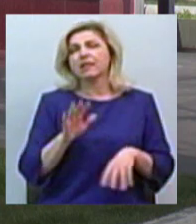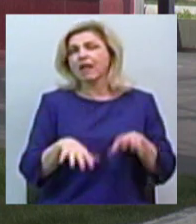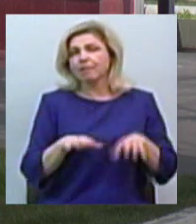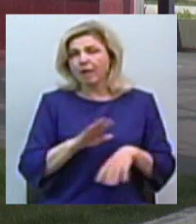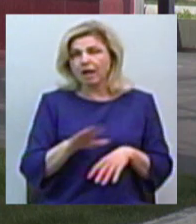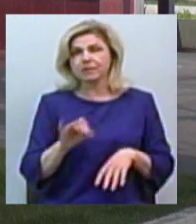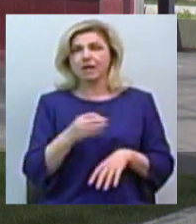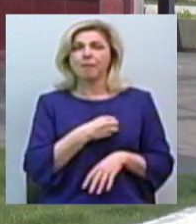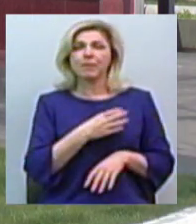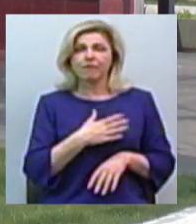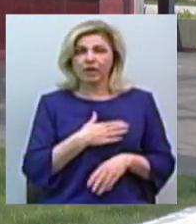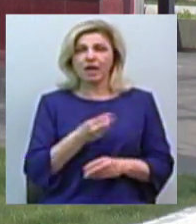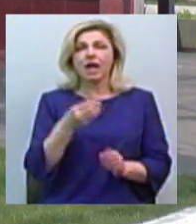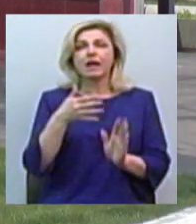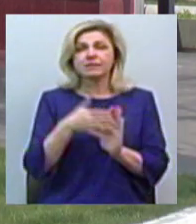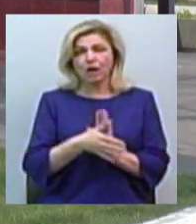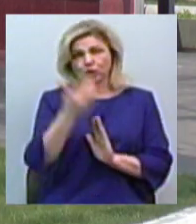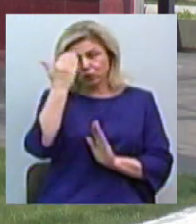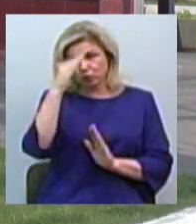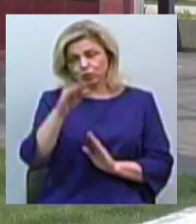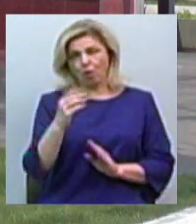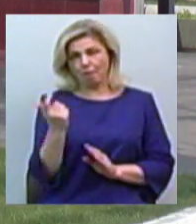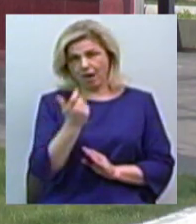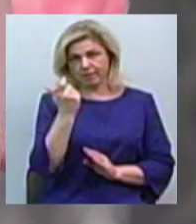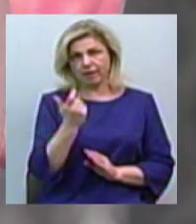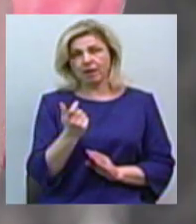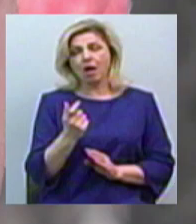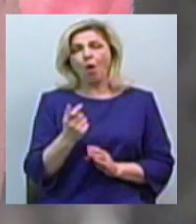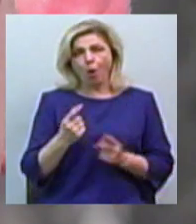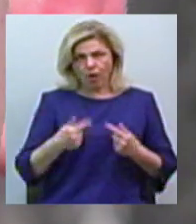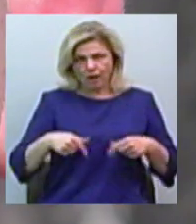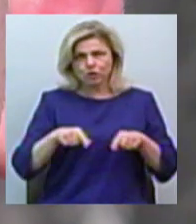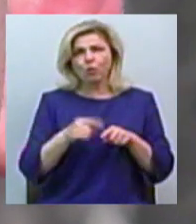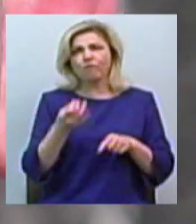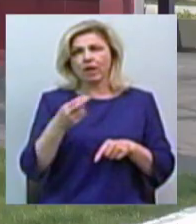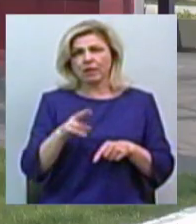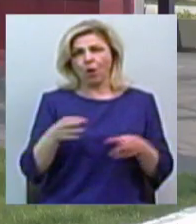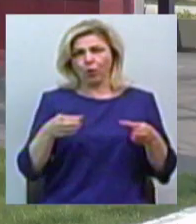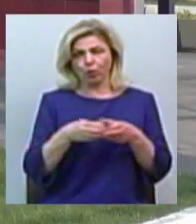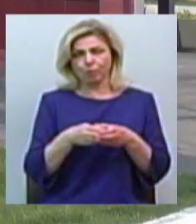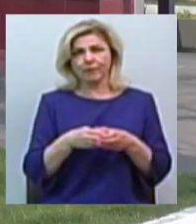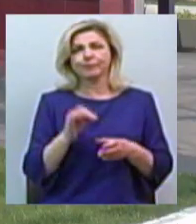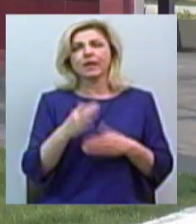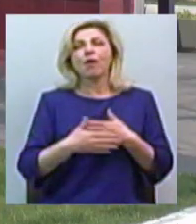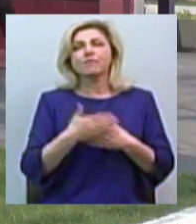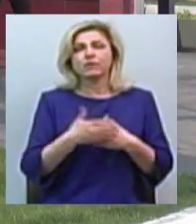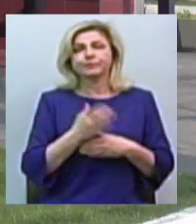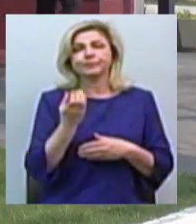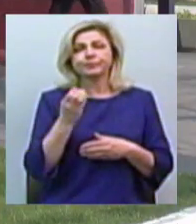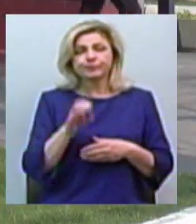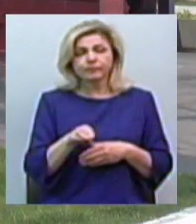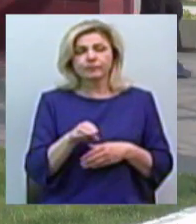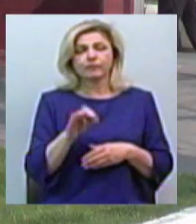привласнення та розстрата чужого майна в складі злочинної організованої групи. Також їм, окрім вказаної, кримінується це випуск на ринку